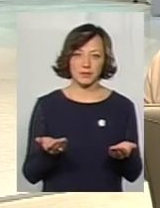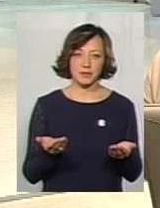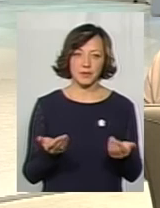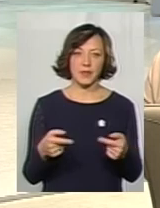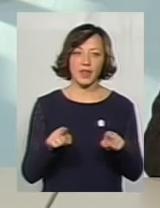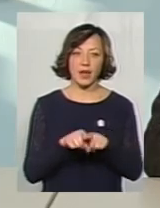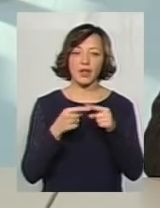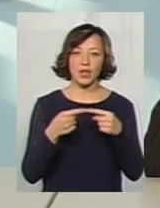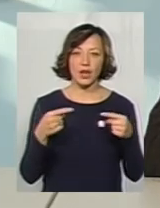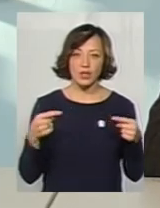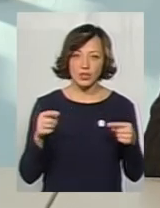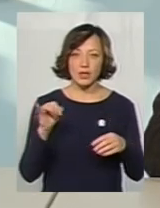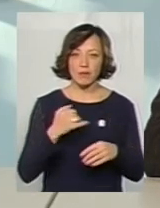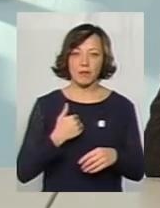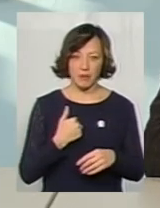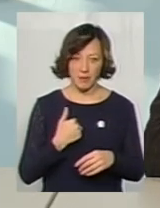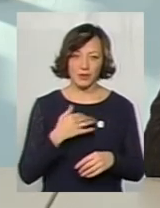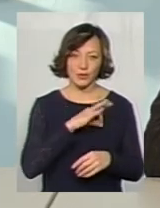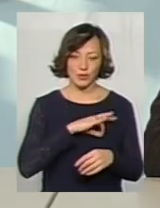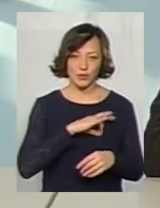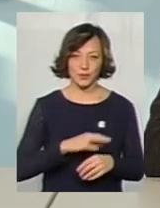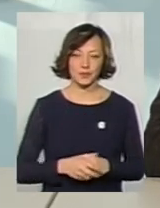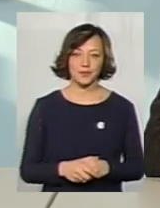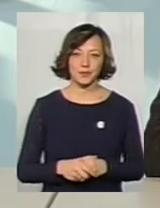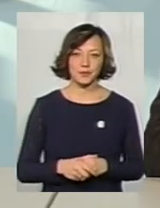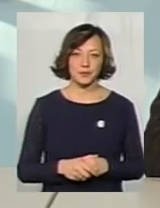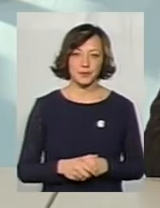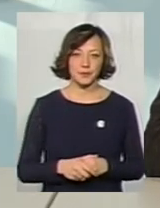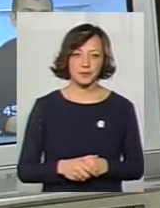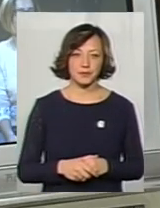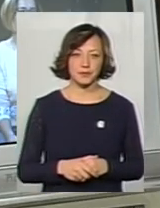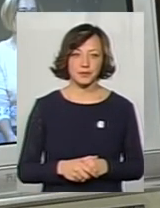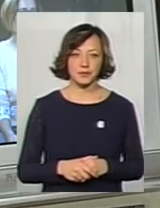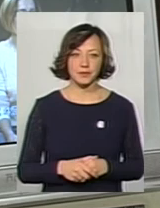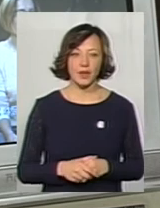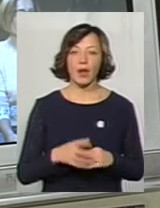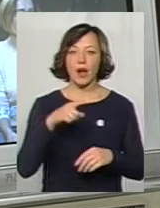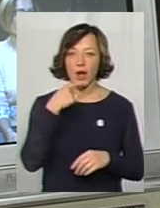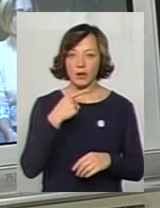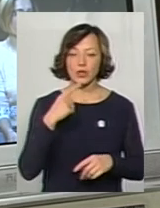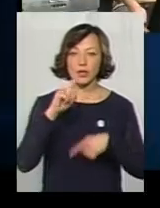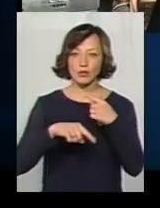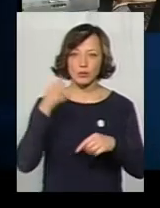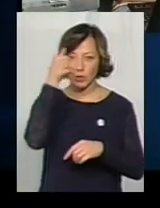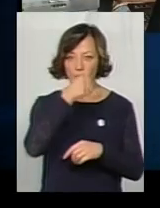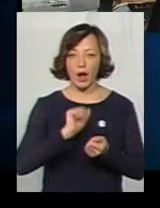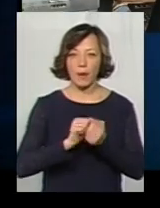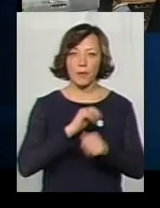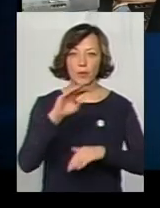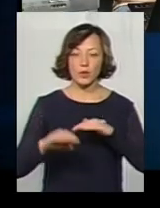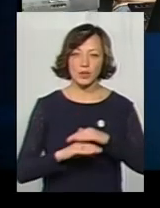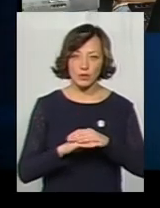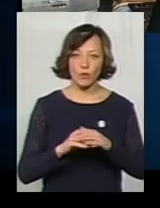такі речі і стосовно мене застосовуються. Ще від мене чутко кажуть, що наступного року Кам'янецьку будуть повністю